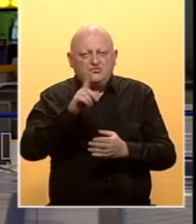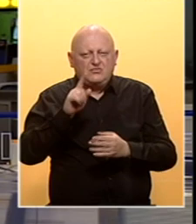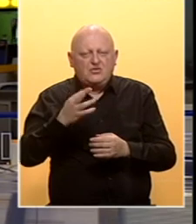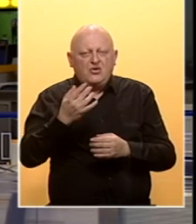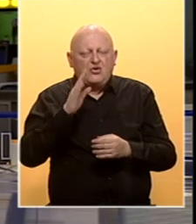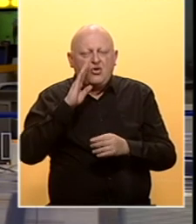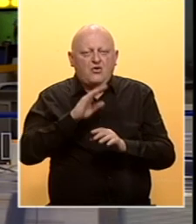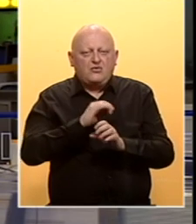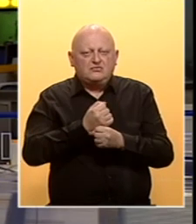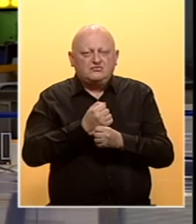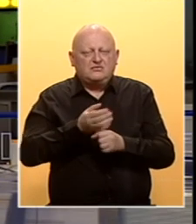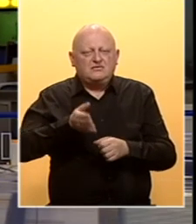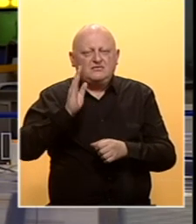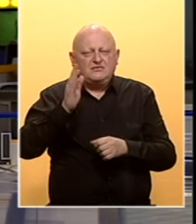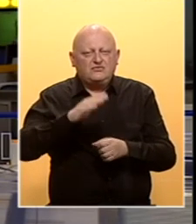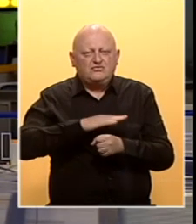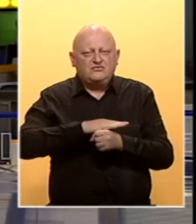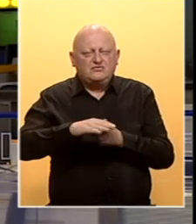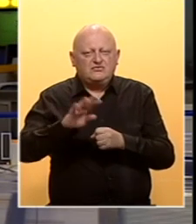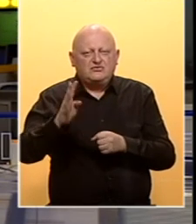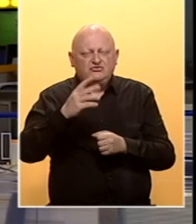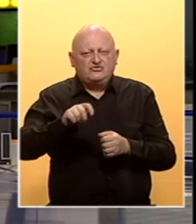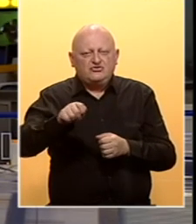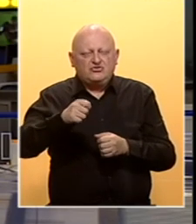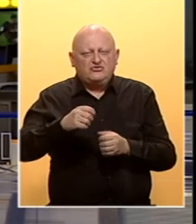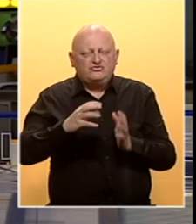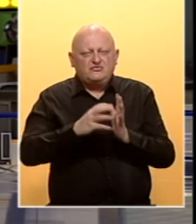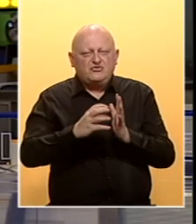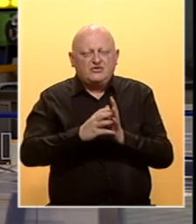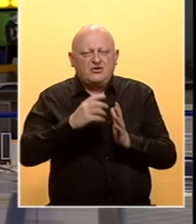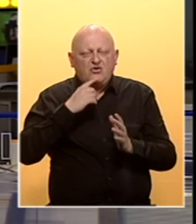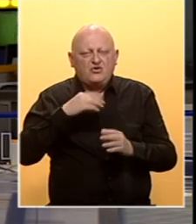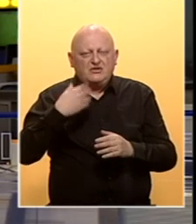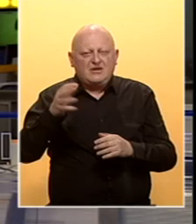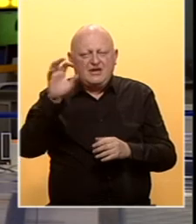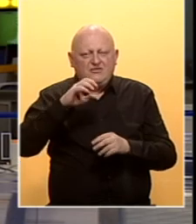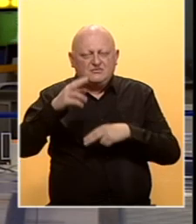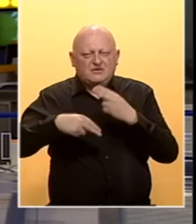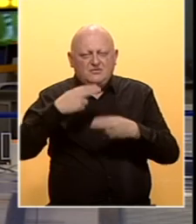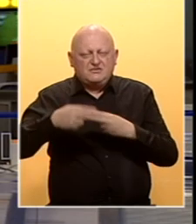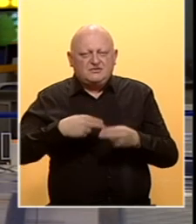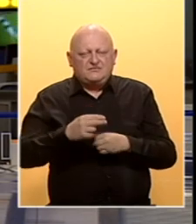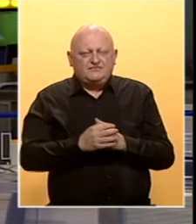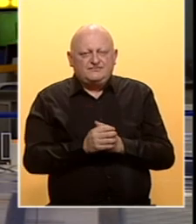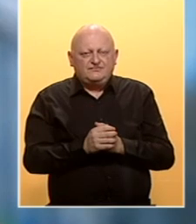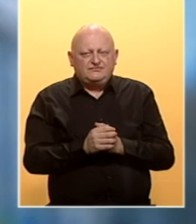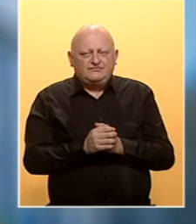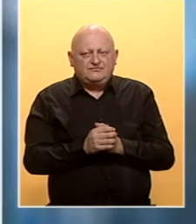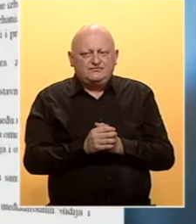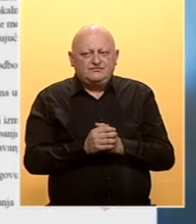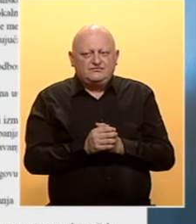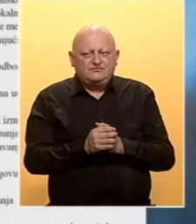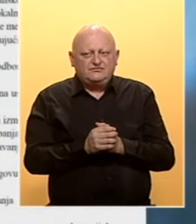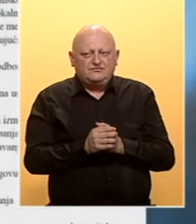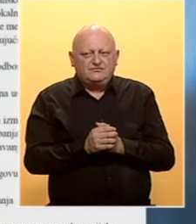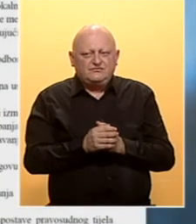koliko je BiH napredovala u ispunjavanju 14 ključnih prioriteta koje je postavila Evropska komisija. Ovo su 14